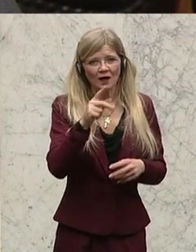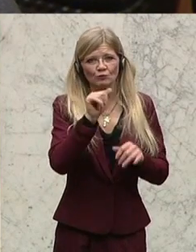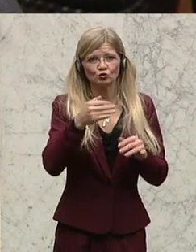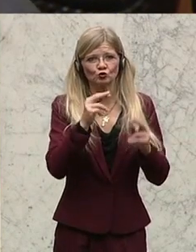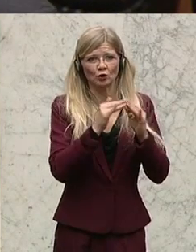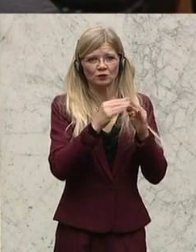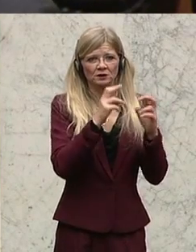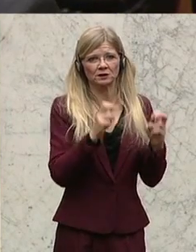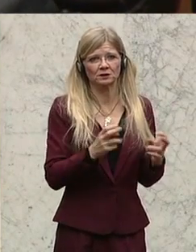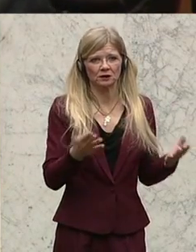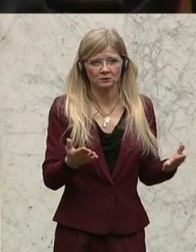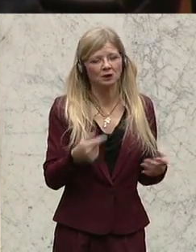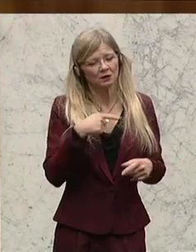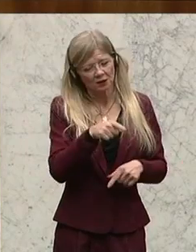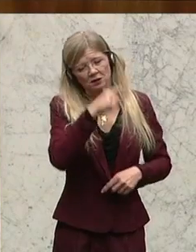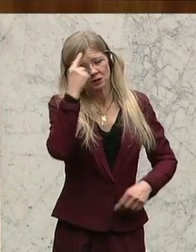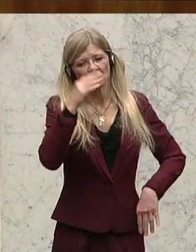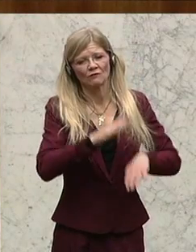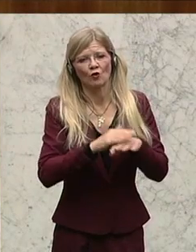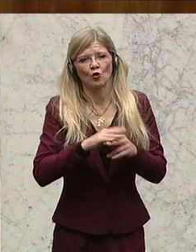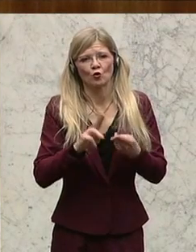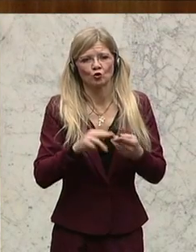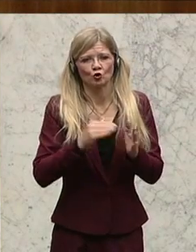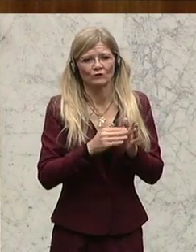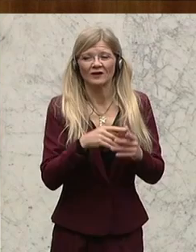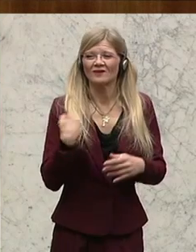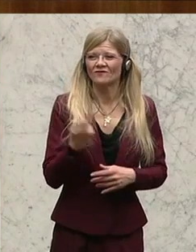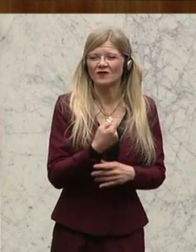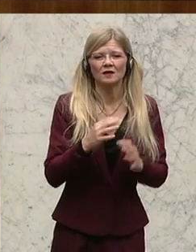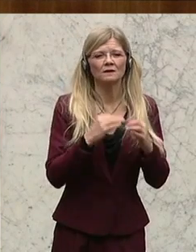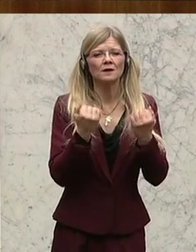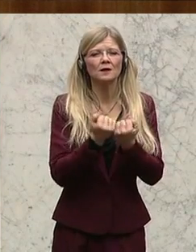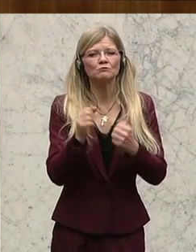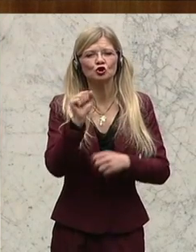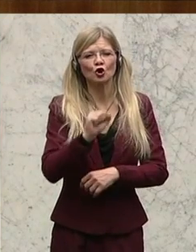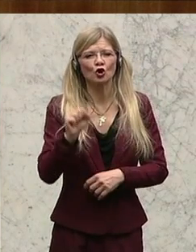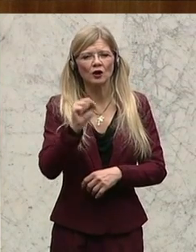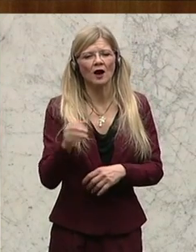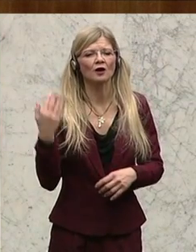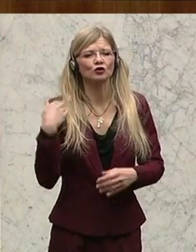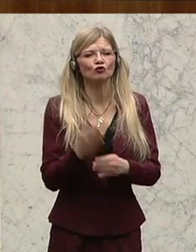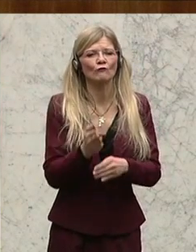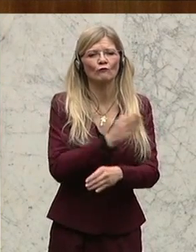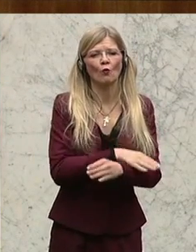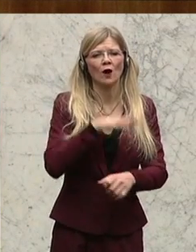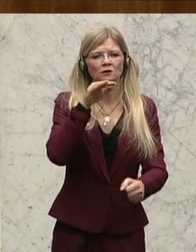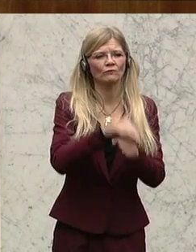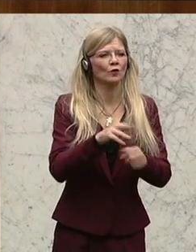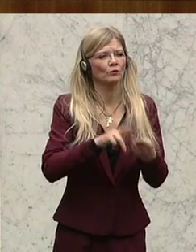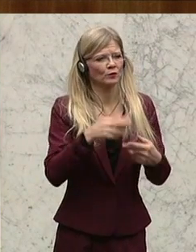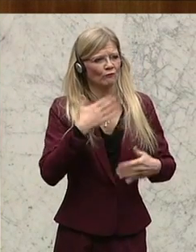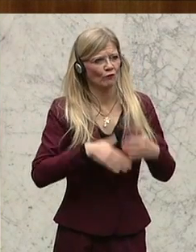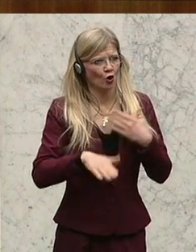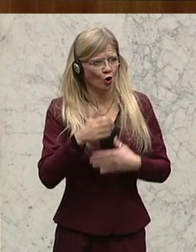notwendig. Und wir von Team Stronach haben das schon viel früher erkannt. Ich bin froh, dass die Regierung jetzt hier einschwenkt. Bei einem weiteren Thema